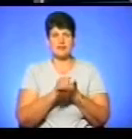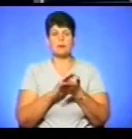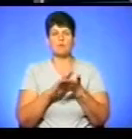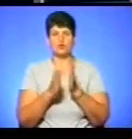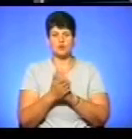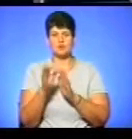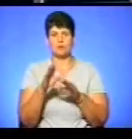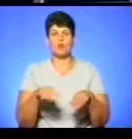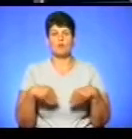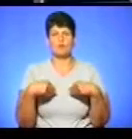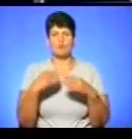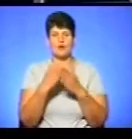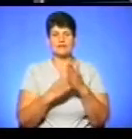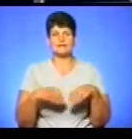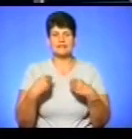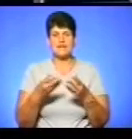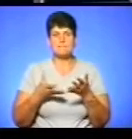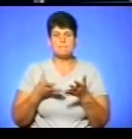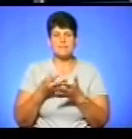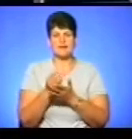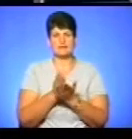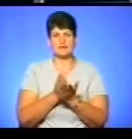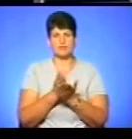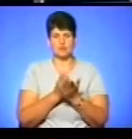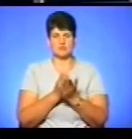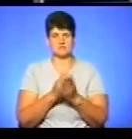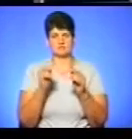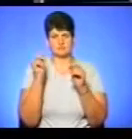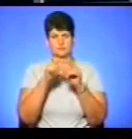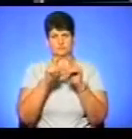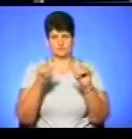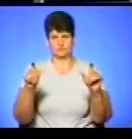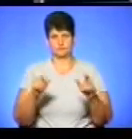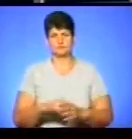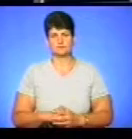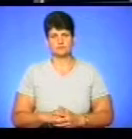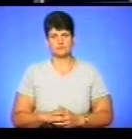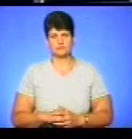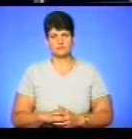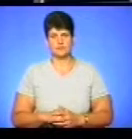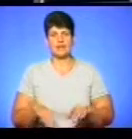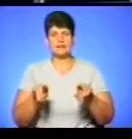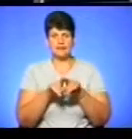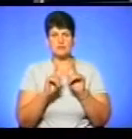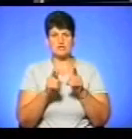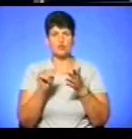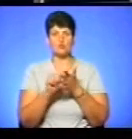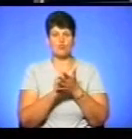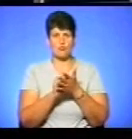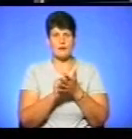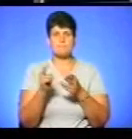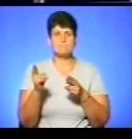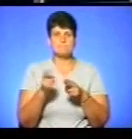порядок надання платних освітніх послуг закладами загальної середньої освіти Тернополя. Також, згідно із документом,